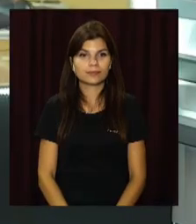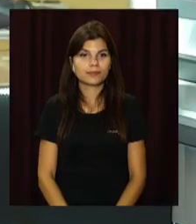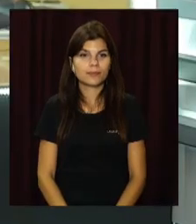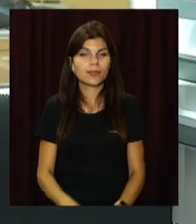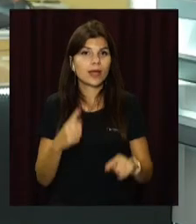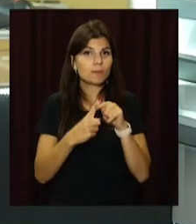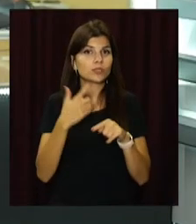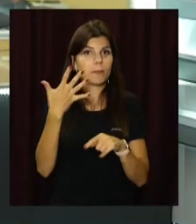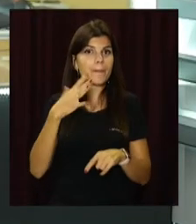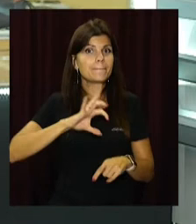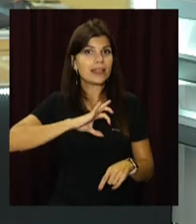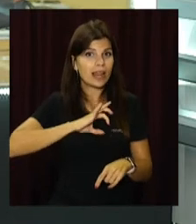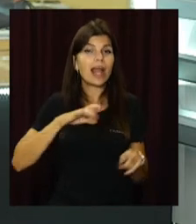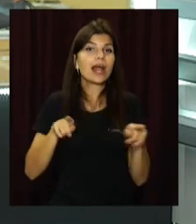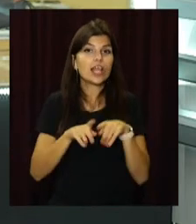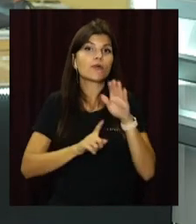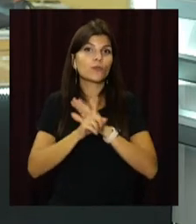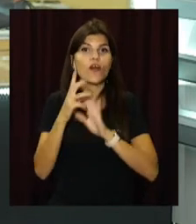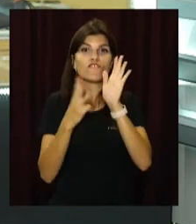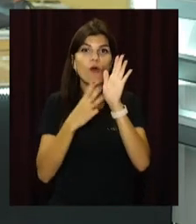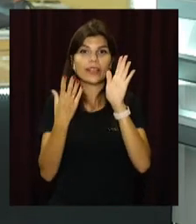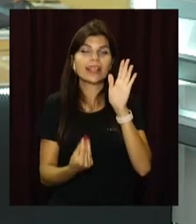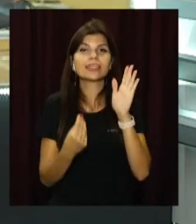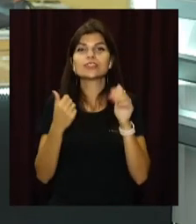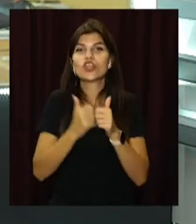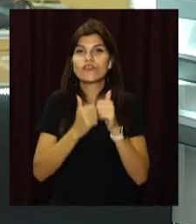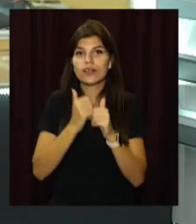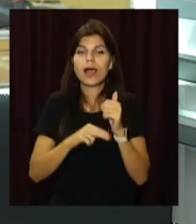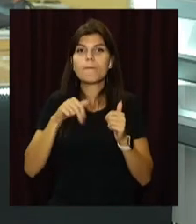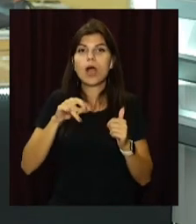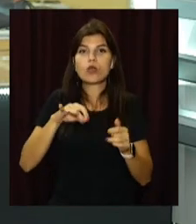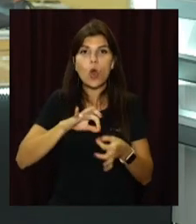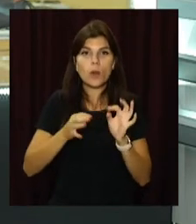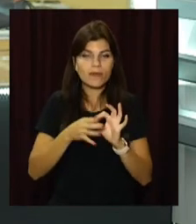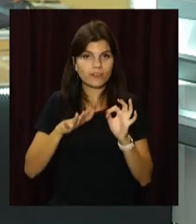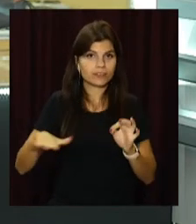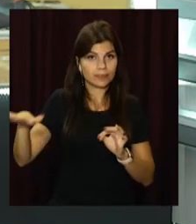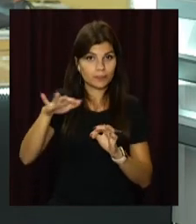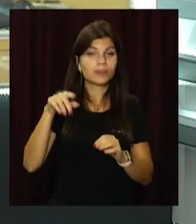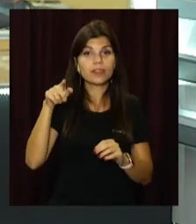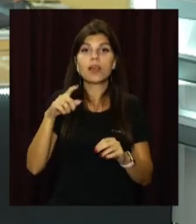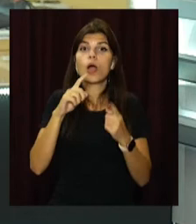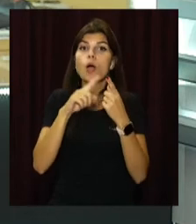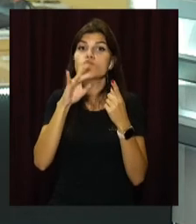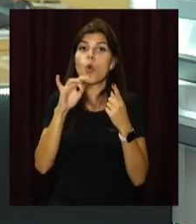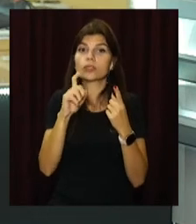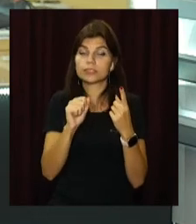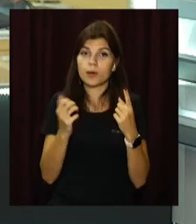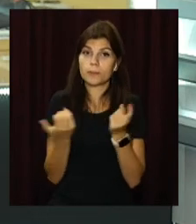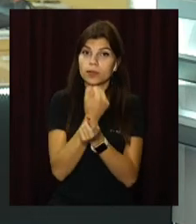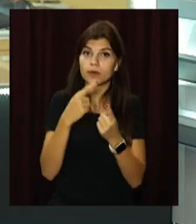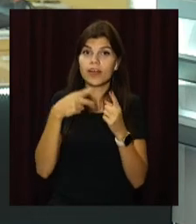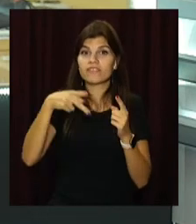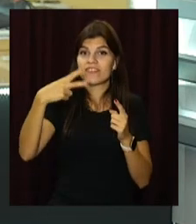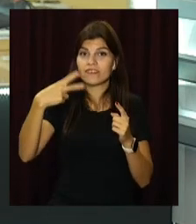Плюс 5 медалей. Так розпочали восьмий день змагань українські паралімпійці у Токіо. Спершу бронзу у стрільбі на паралімпіаді